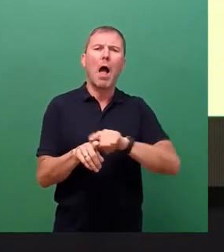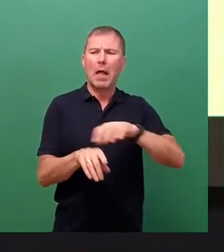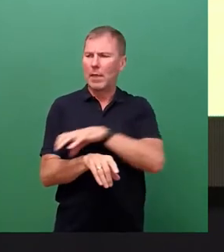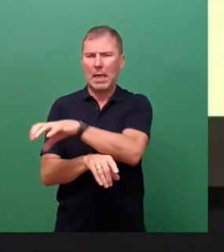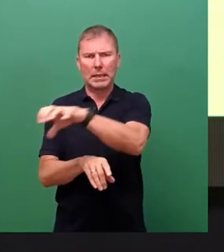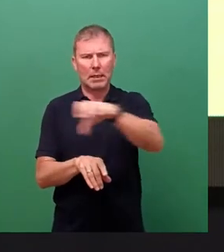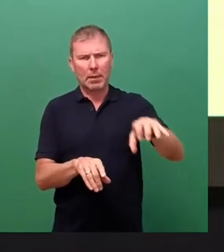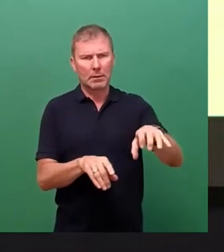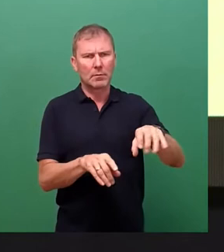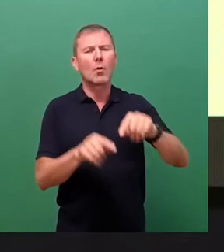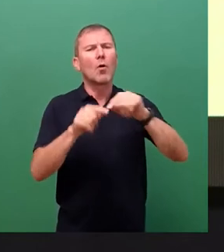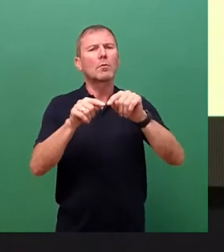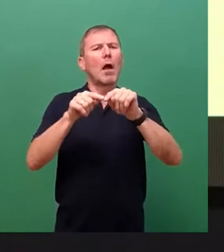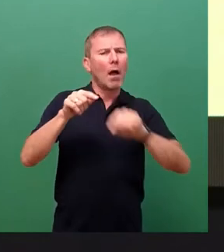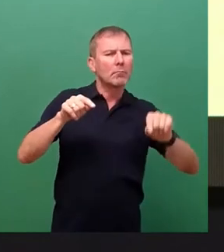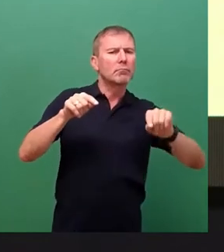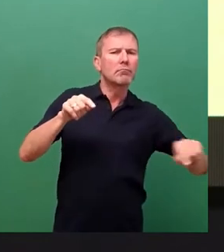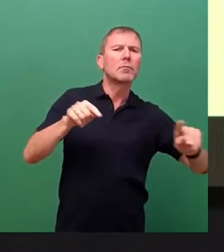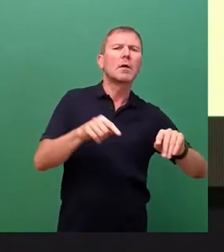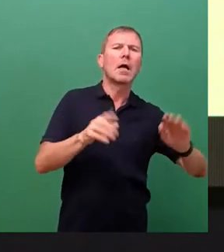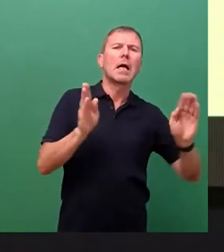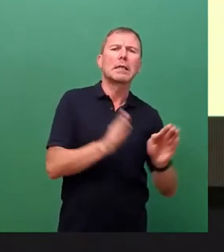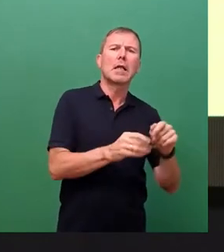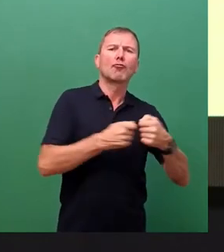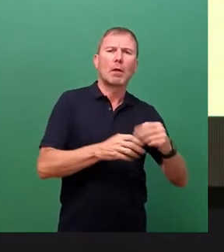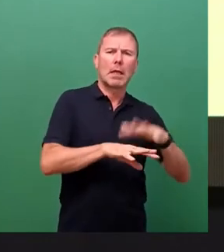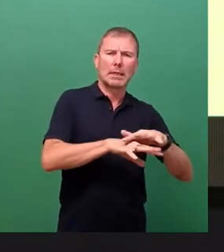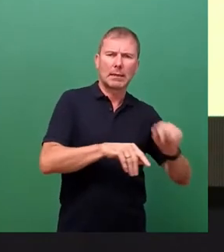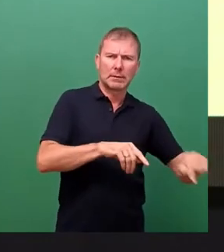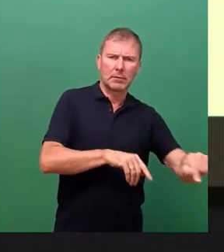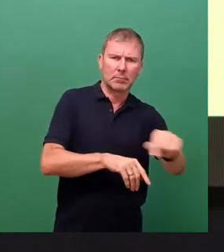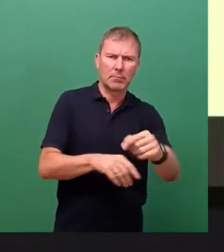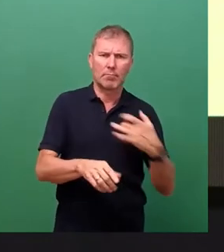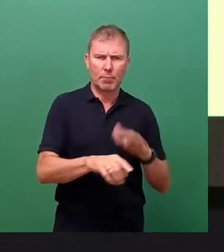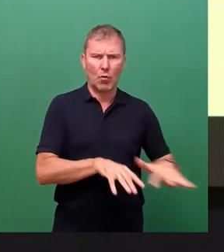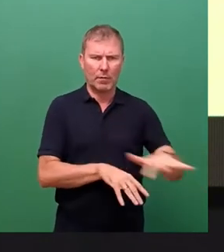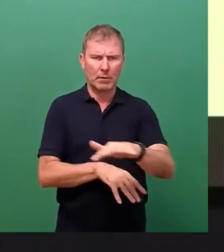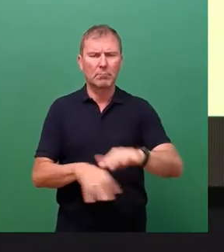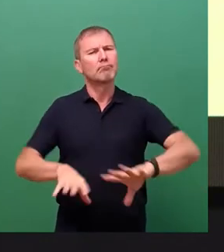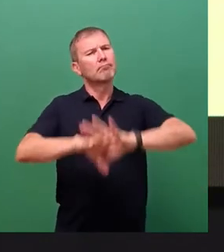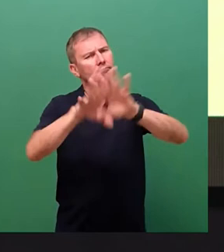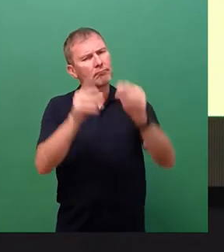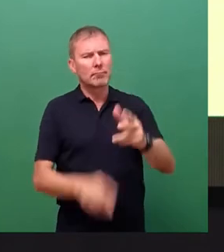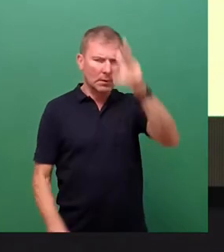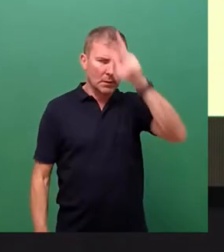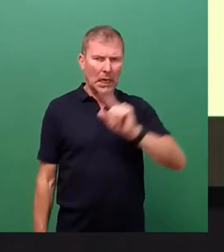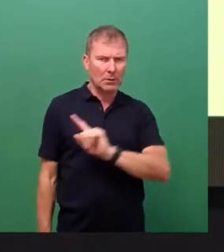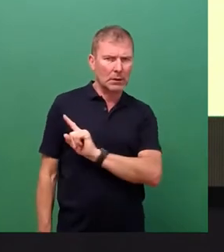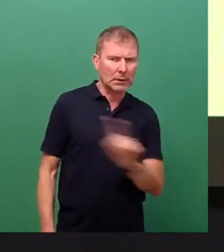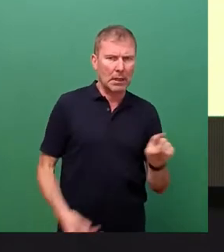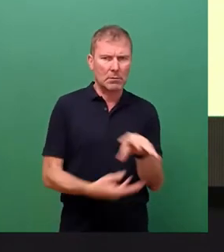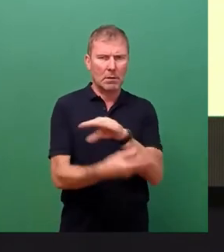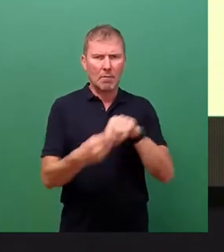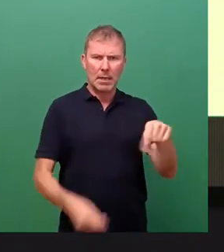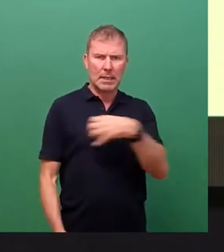nachgelagerter Mittel- und Niederspannungsnetze zur Folge. Betroffen waren rund 300.000 Haushalte in Dresden